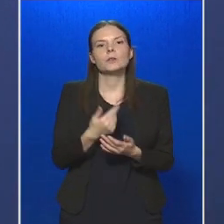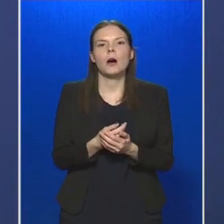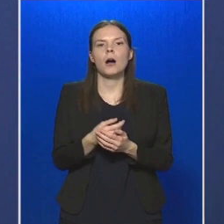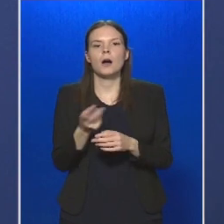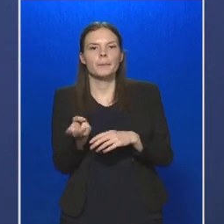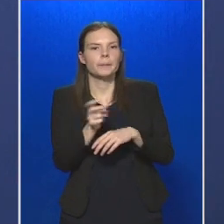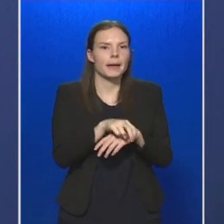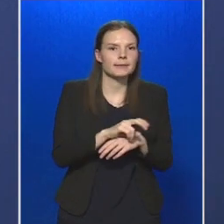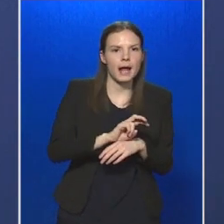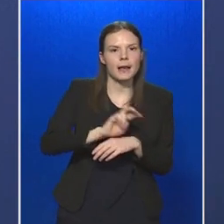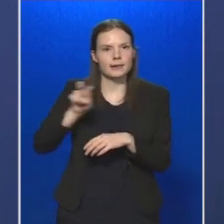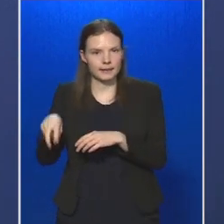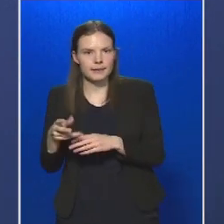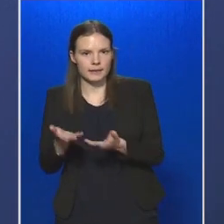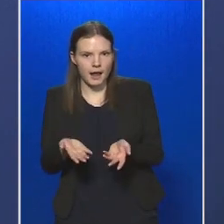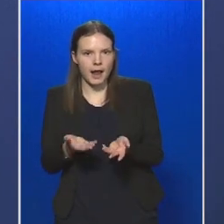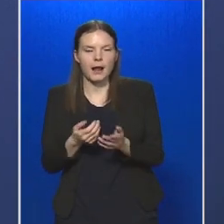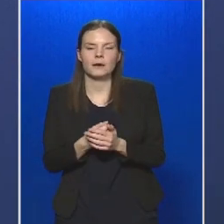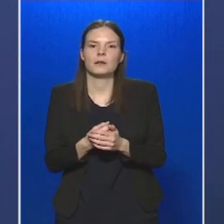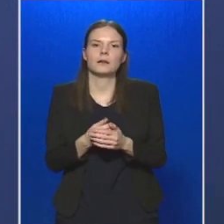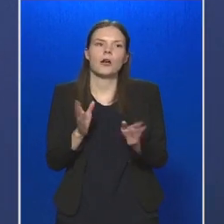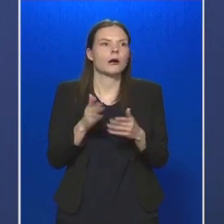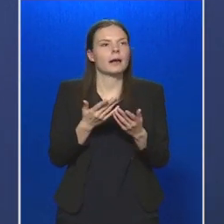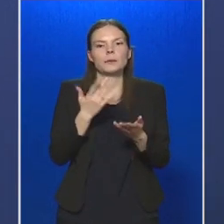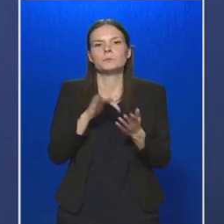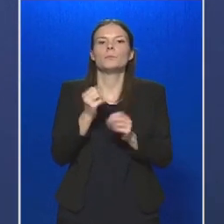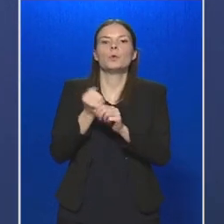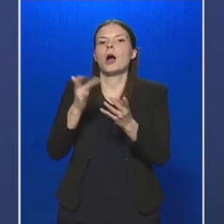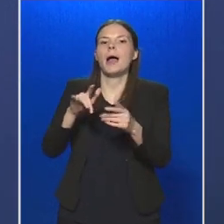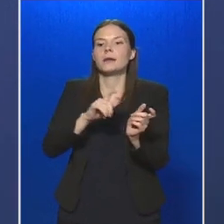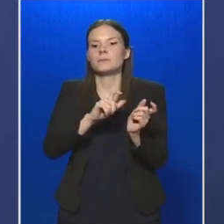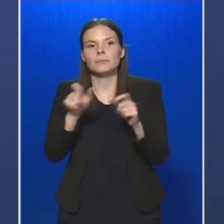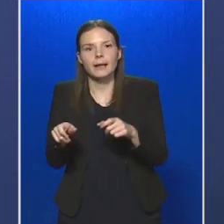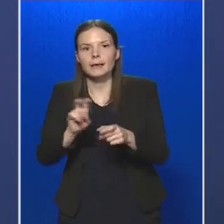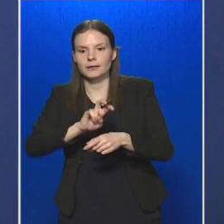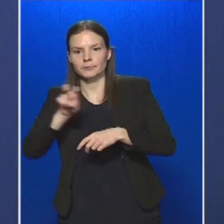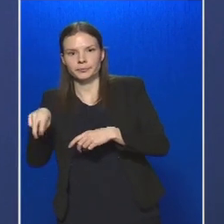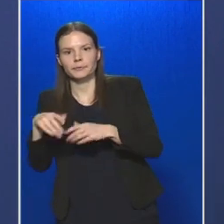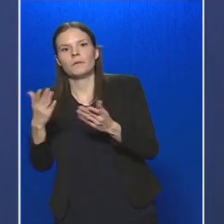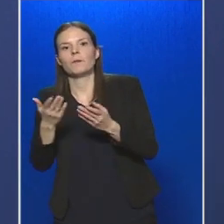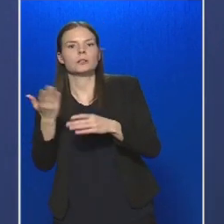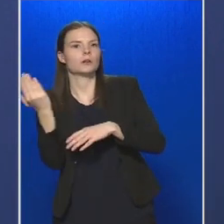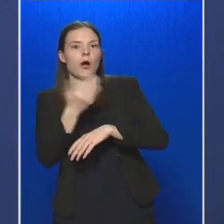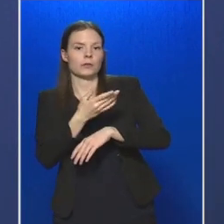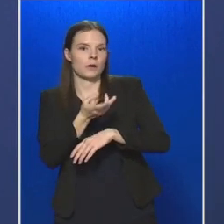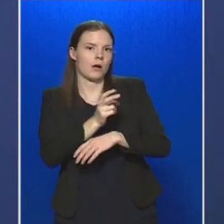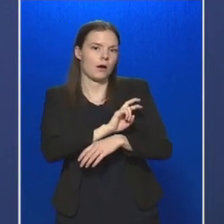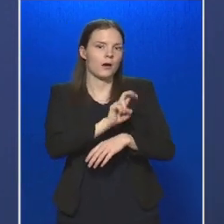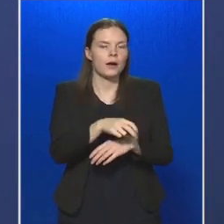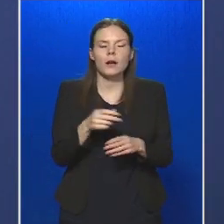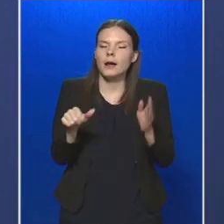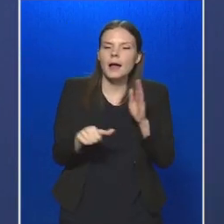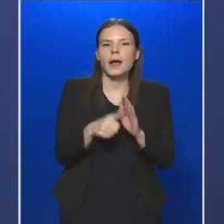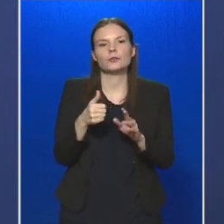beszállunk az autóból, akár odaérkeztünk a munkahelyre, akár pedig haza, az első dolgunk az